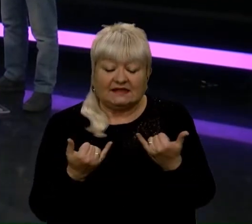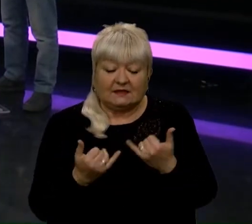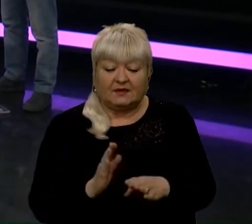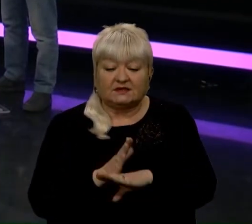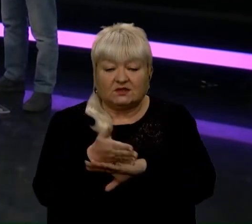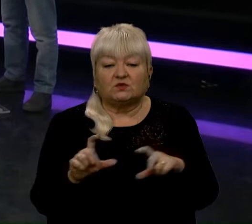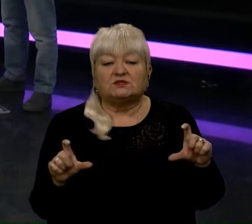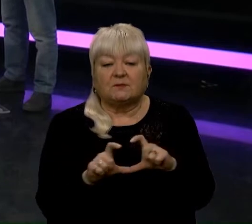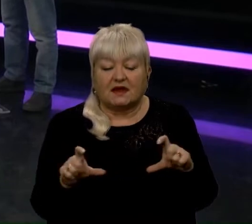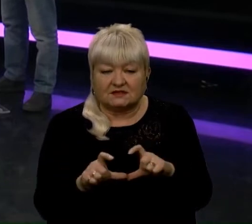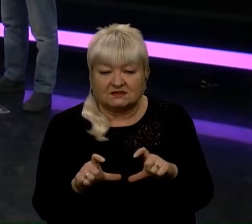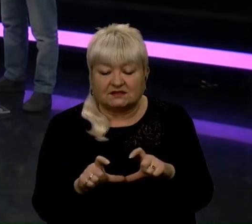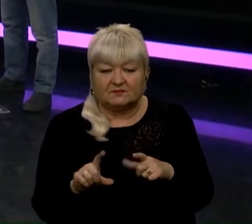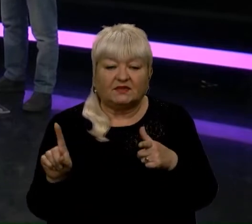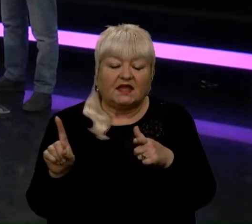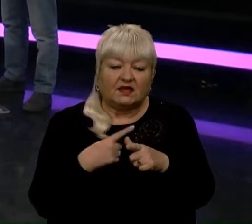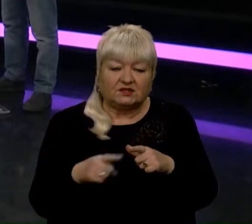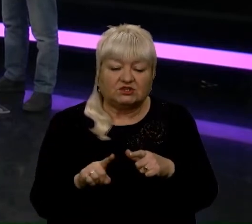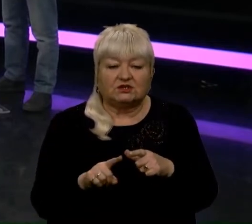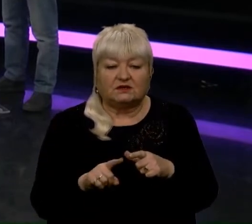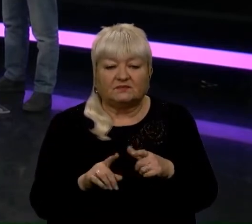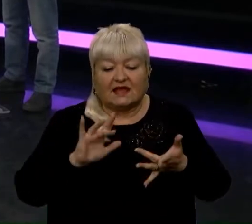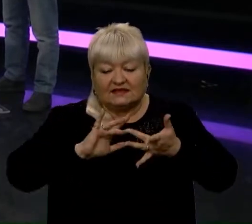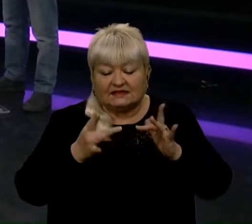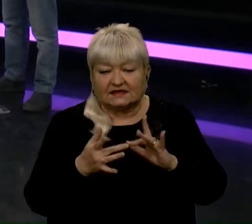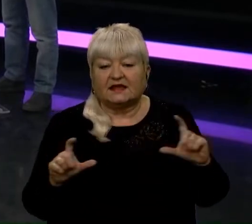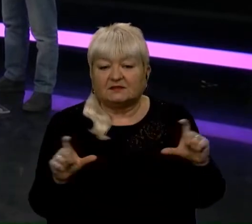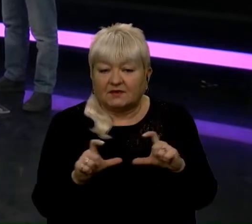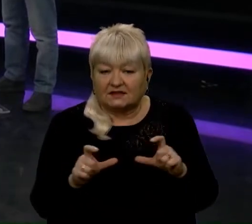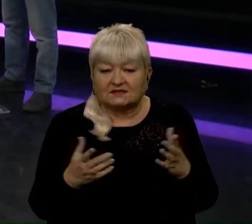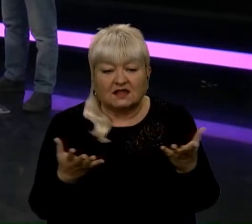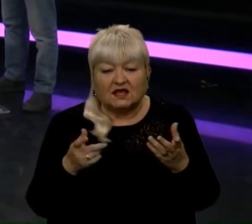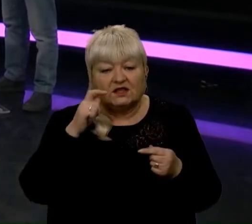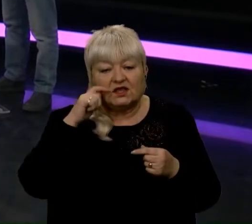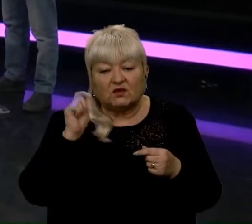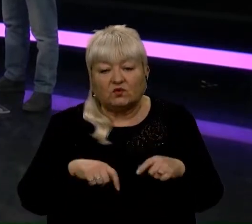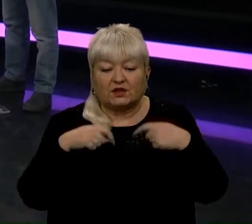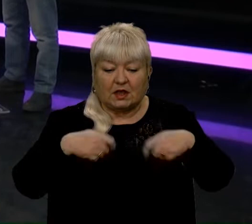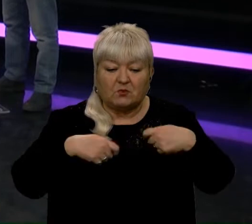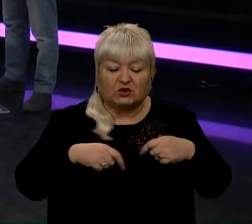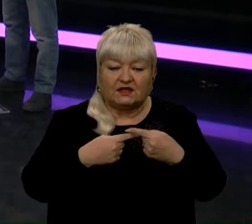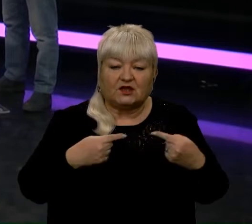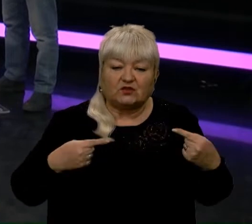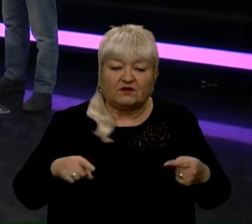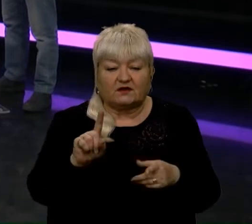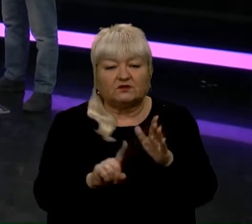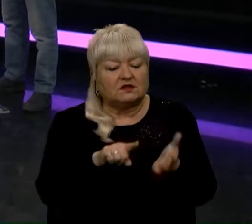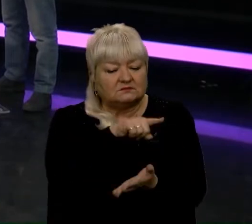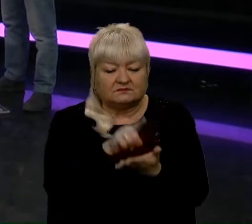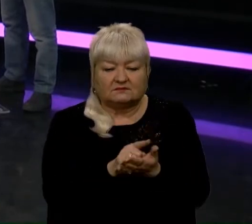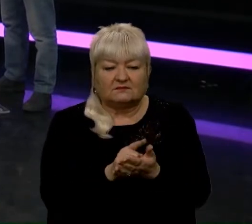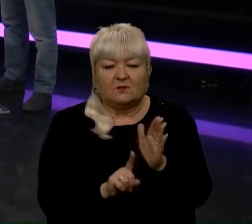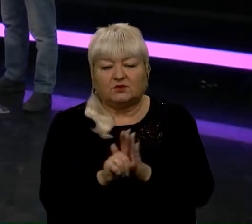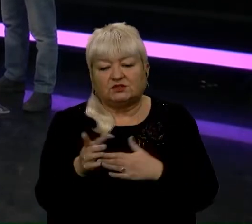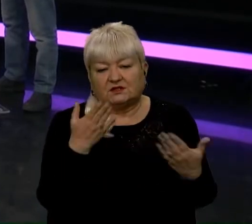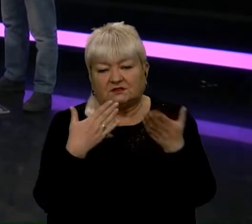магазин фізично, чи заходячи в інтернет-магазин, який в Україні продає товари, вони зобов'язані починати з вами спілкуватися